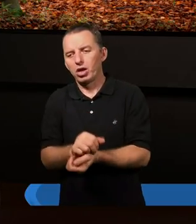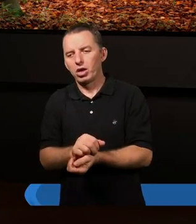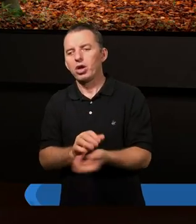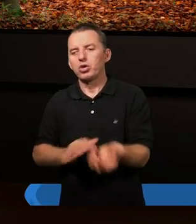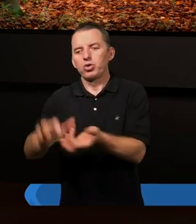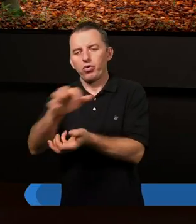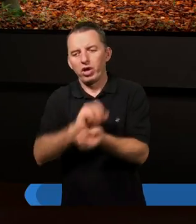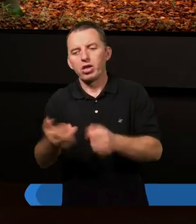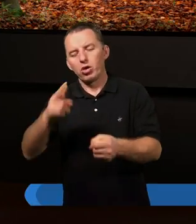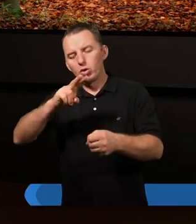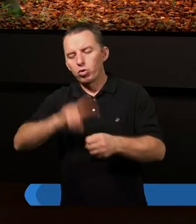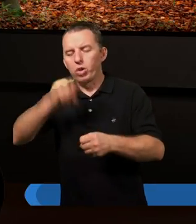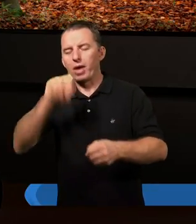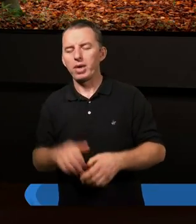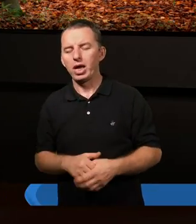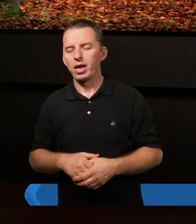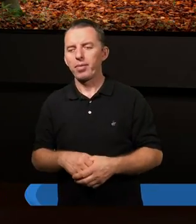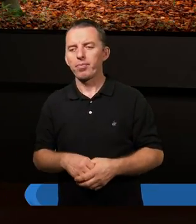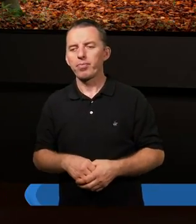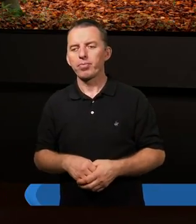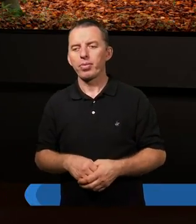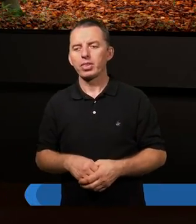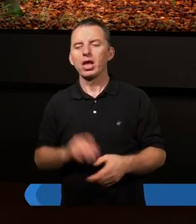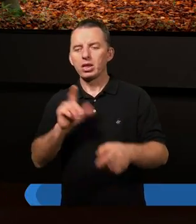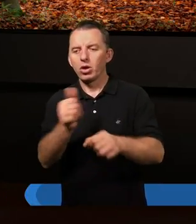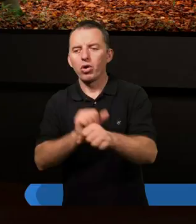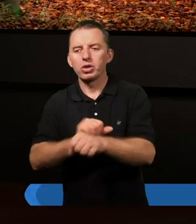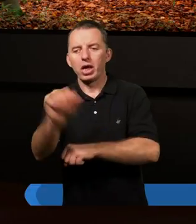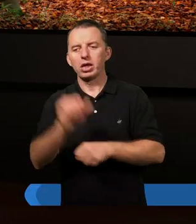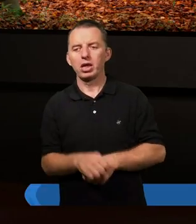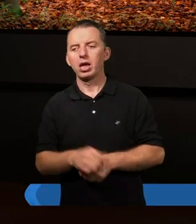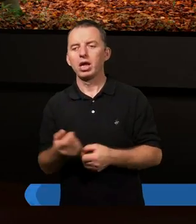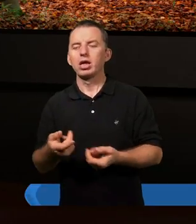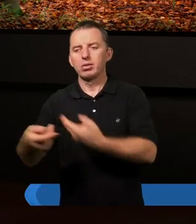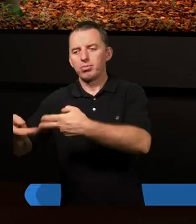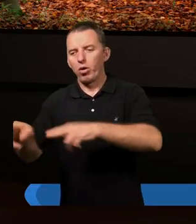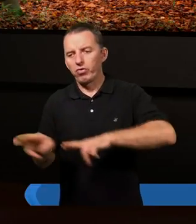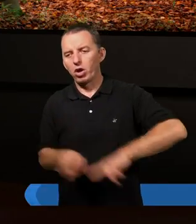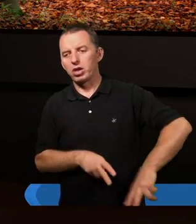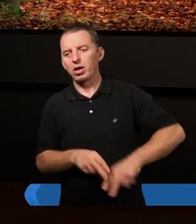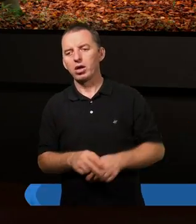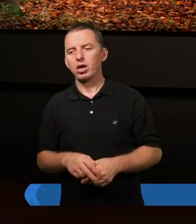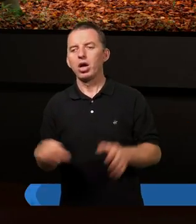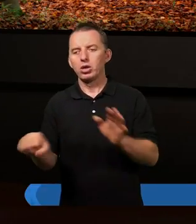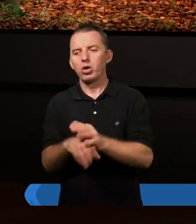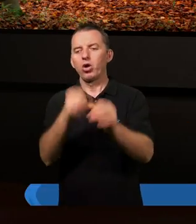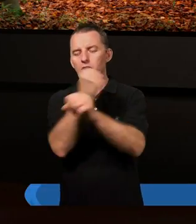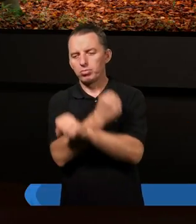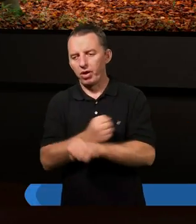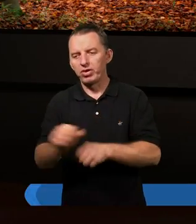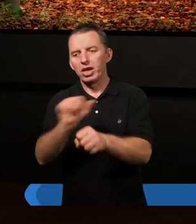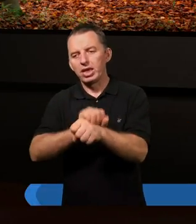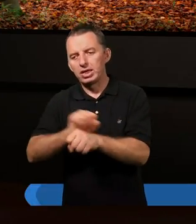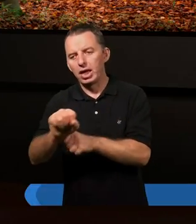świat, w którym... co jest z powrotem? Że zbawienie jest